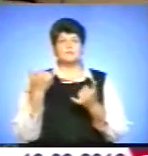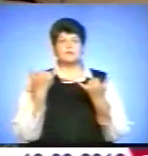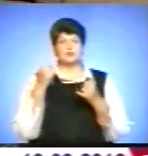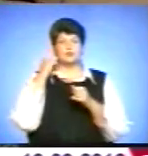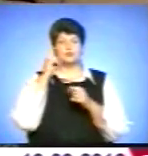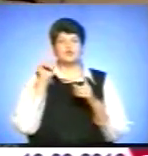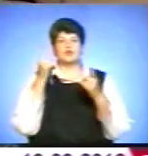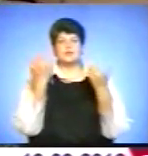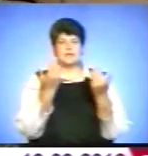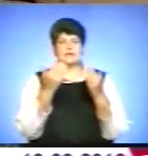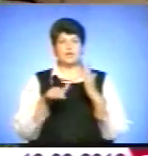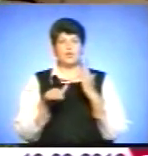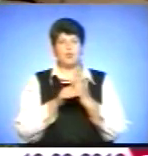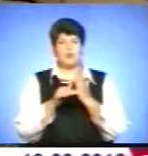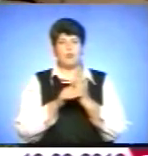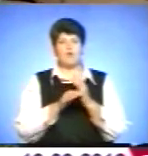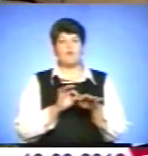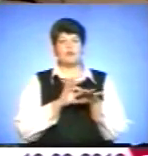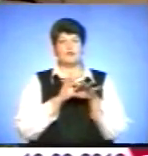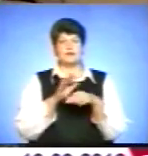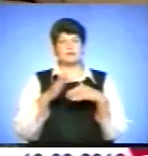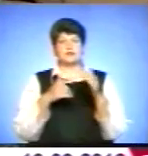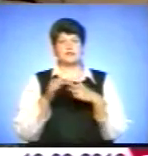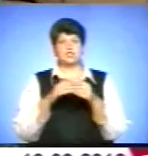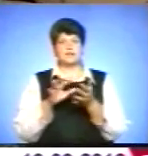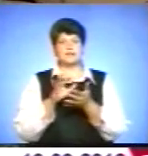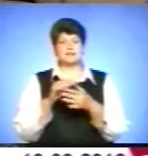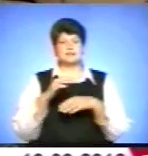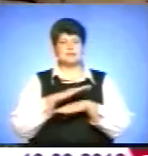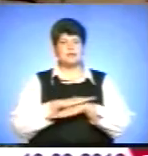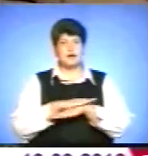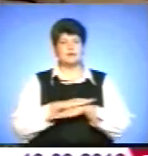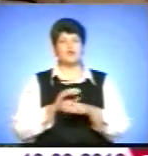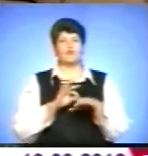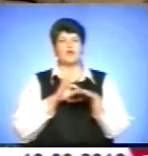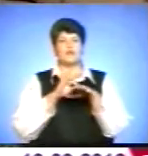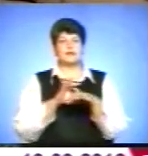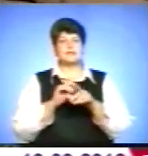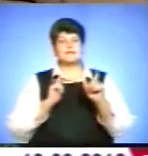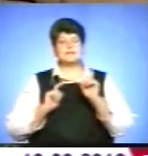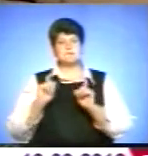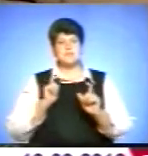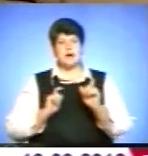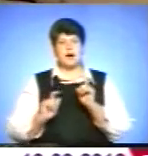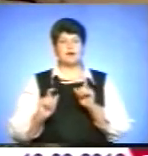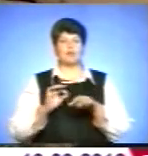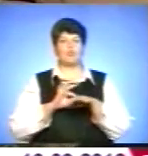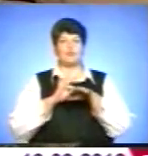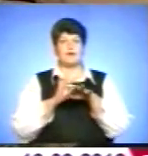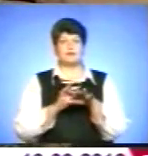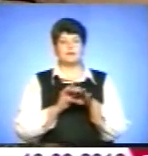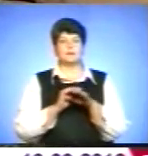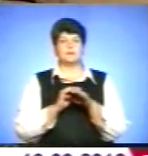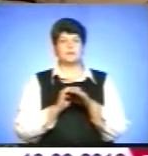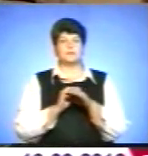їхня допомога і в проведенні практичних занять, і в проведенні якихось семінарів, і в проведенні якихось факультативів,